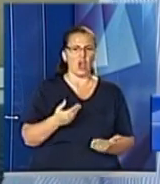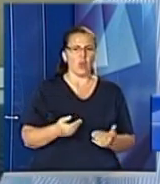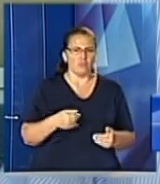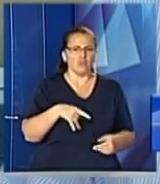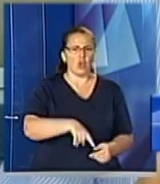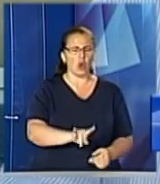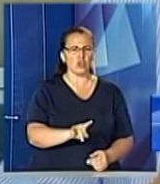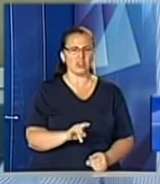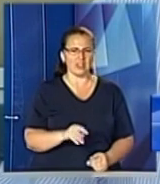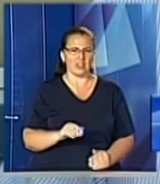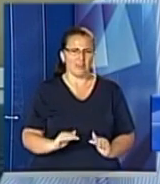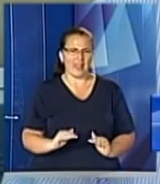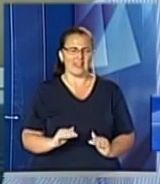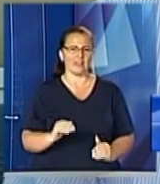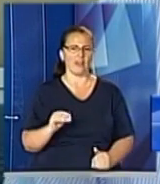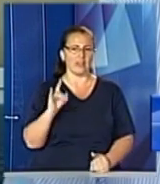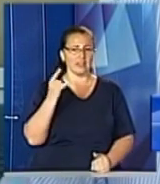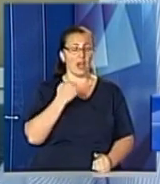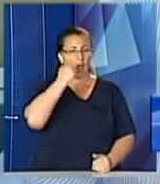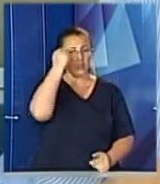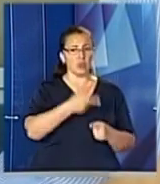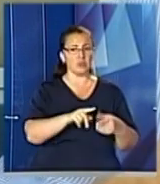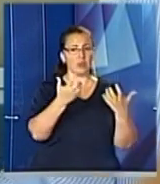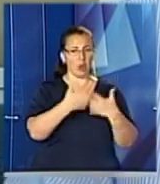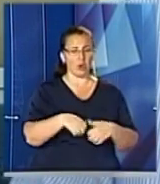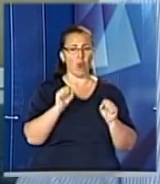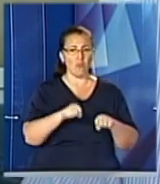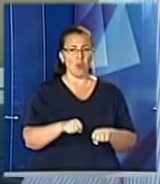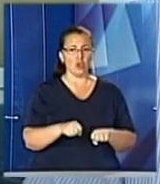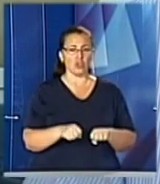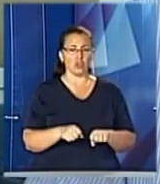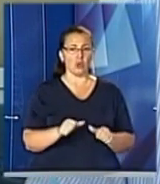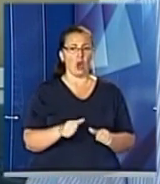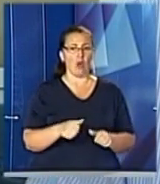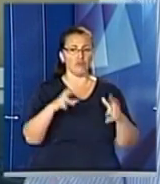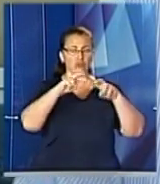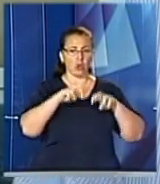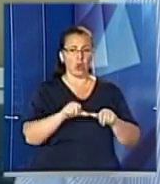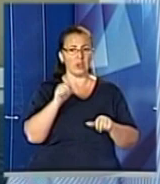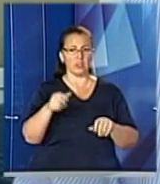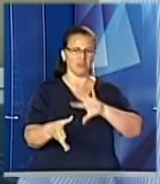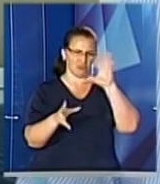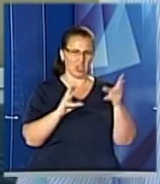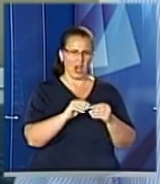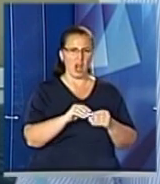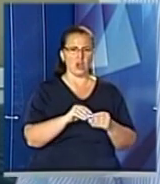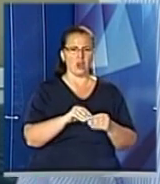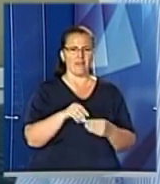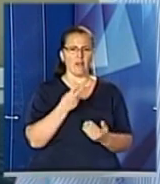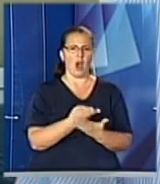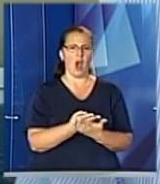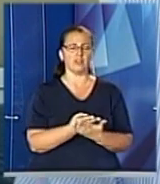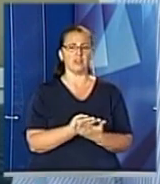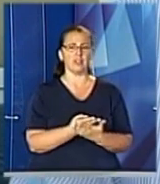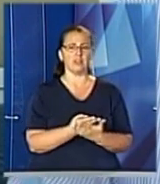віку. А тепер, завдяки цьому апарату, ми можемо обстежувати загальної картини мозгової, крововилової і так далі, ще